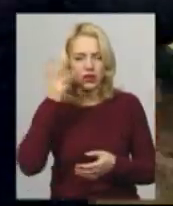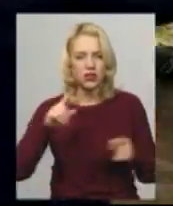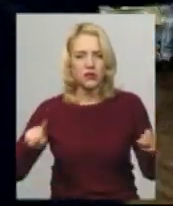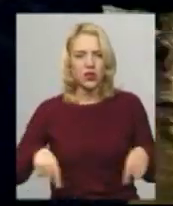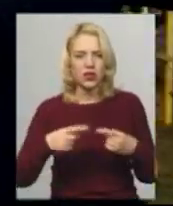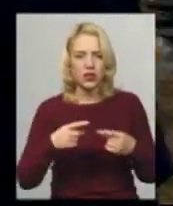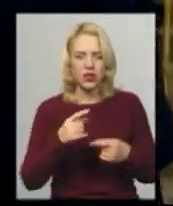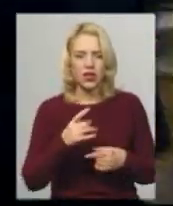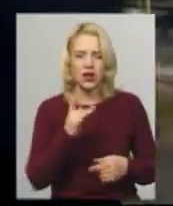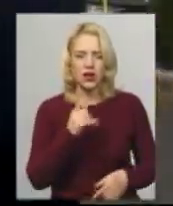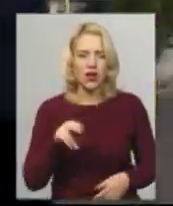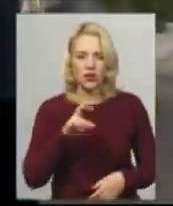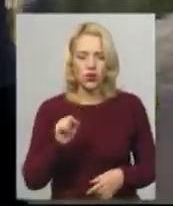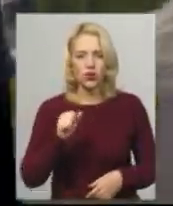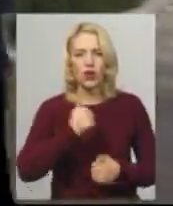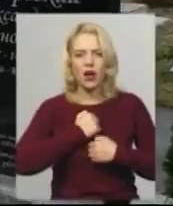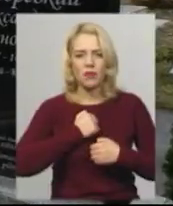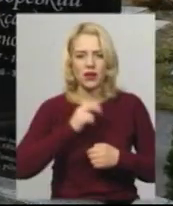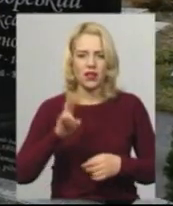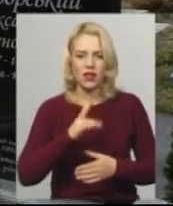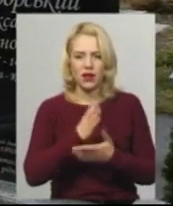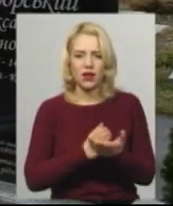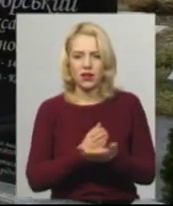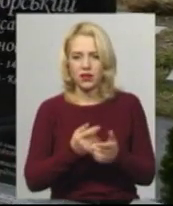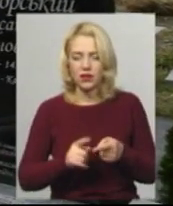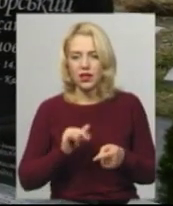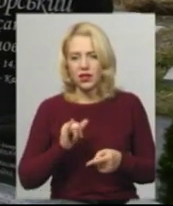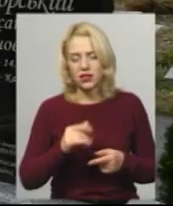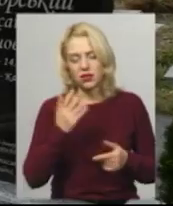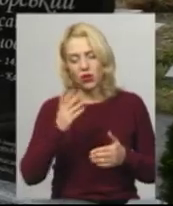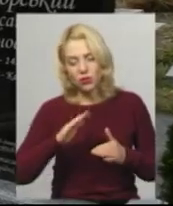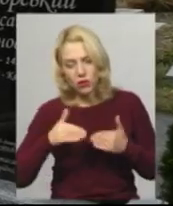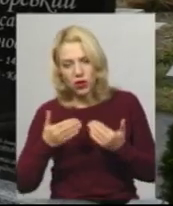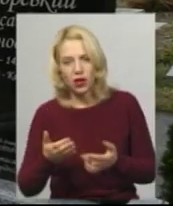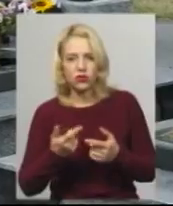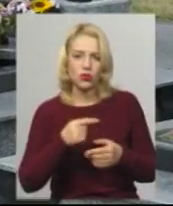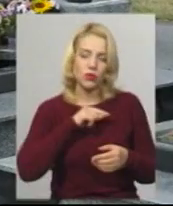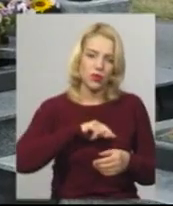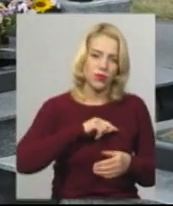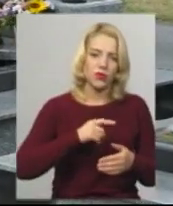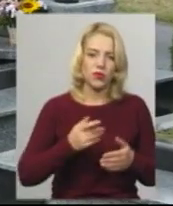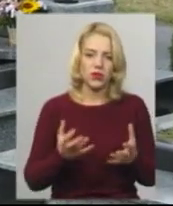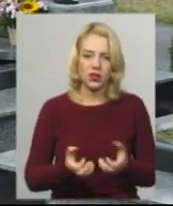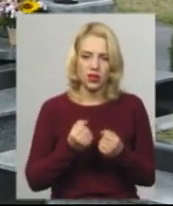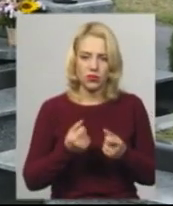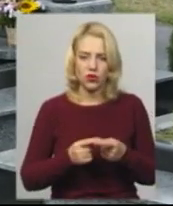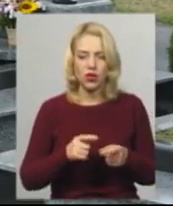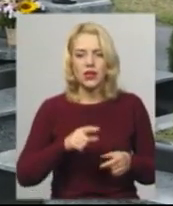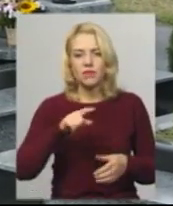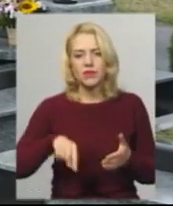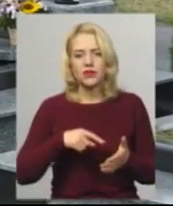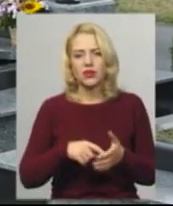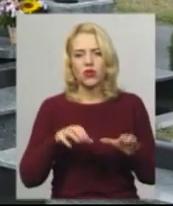капеланів. До них можуть звернутися військові, теперішній, колишній і їхні родичі за порадою і духовною підтримкою. Хмельницький міський голова Олександр